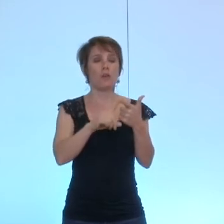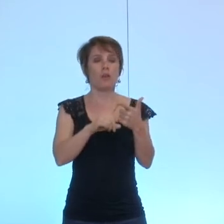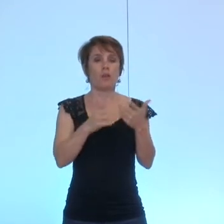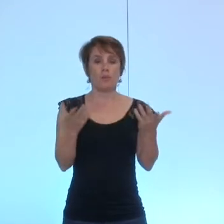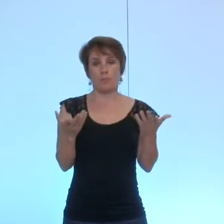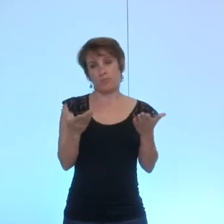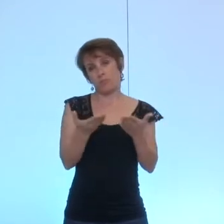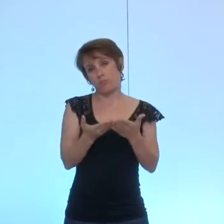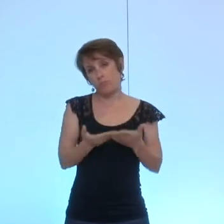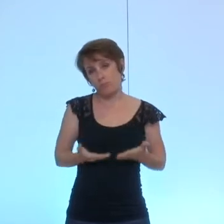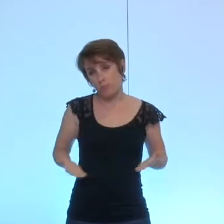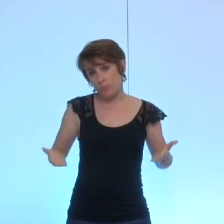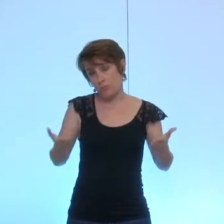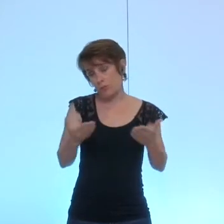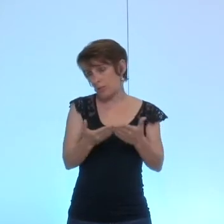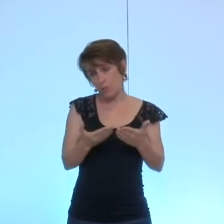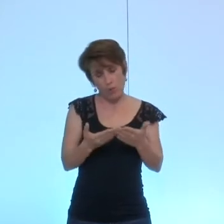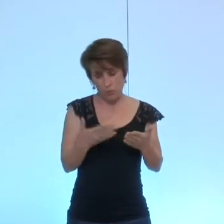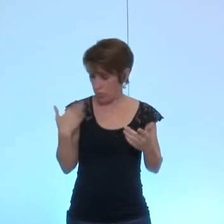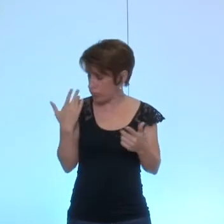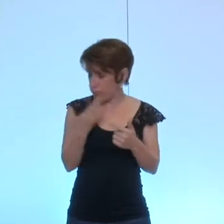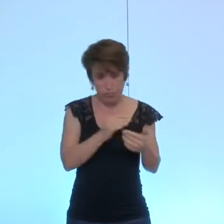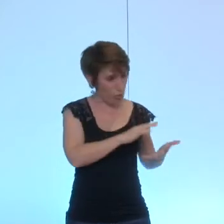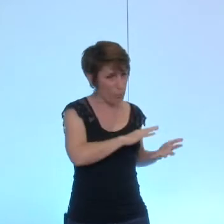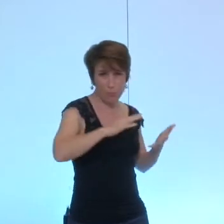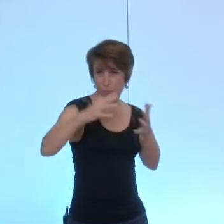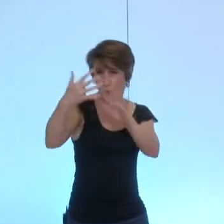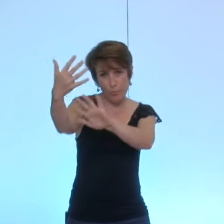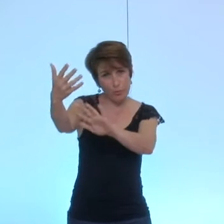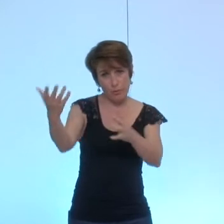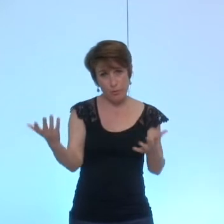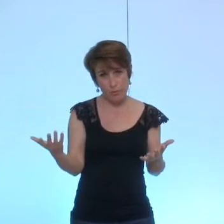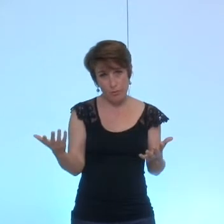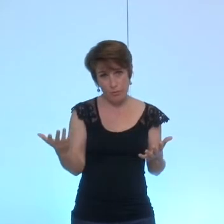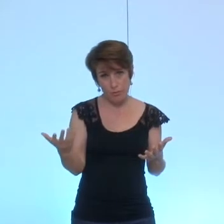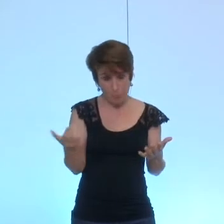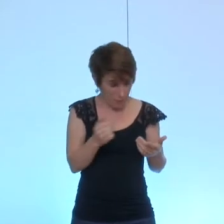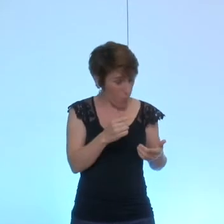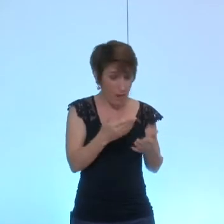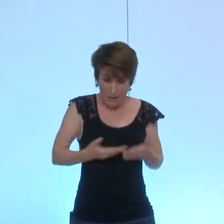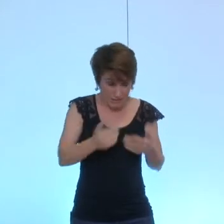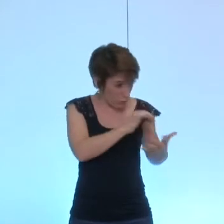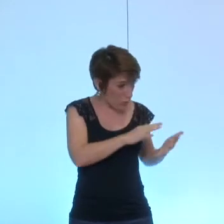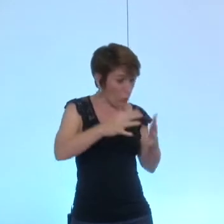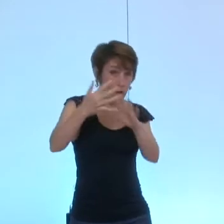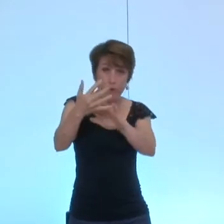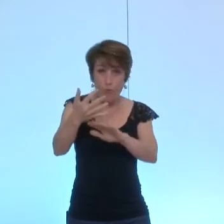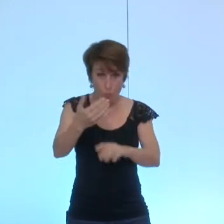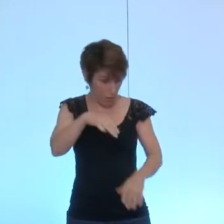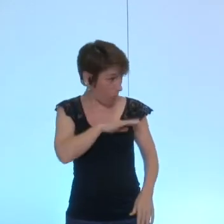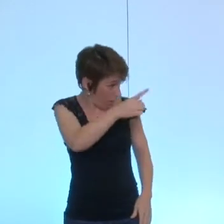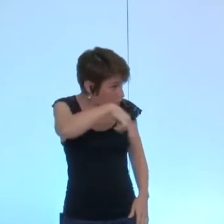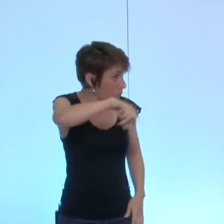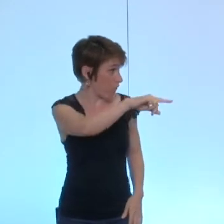contexte, il a évolué et il a évolué à votre initiative. vous avez dressé un